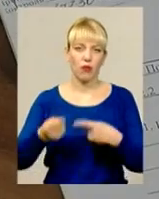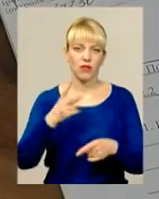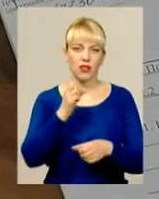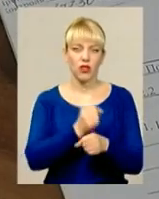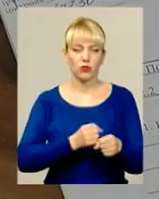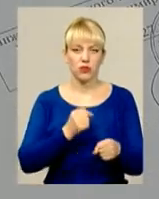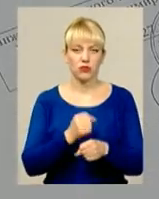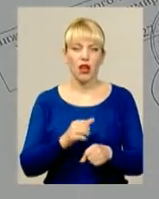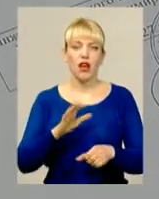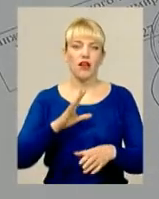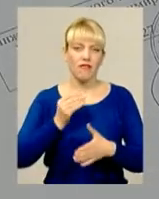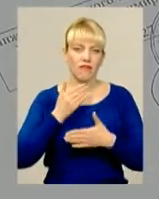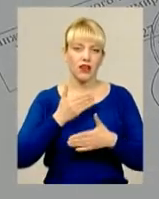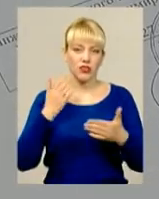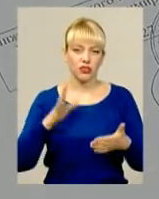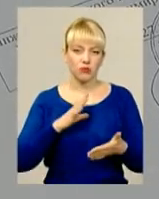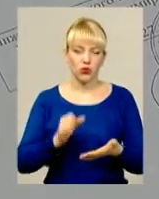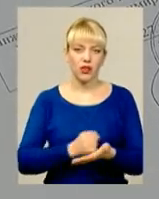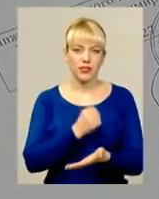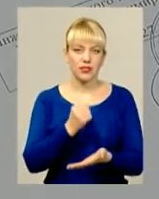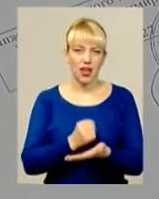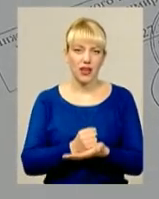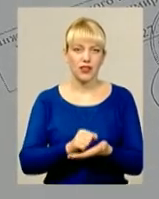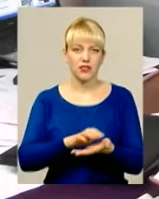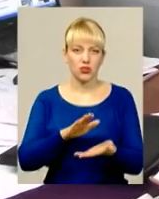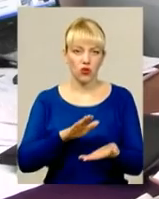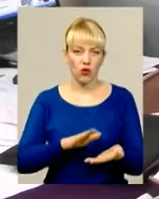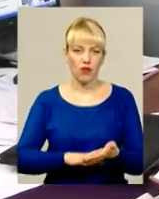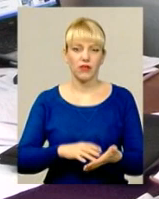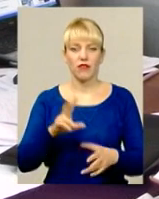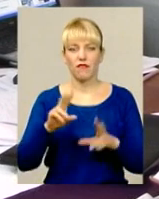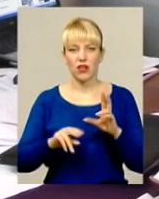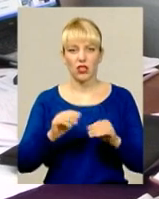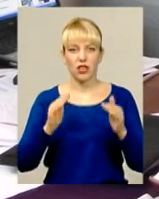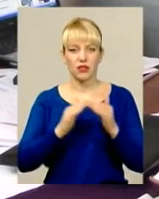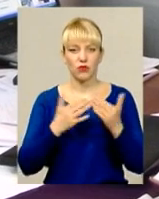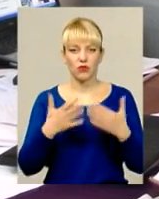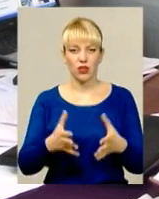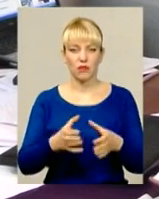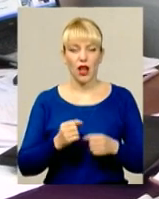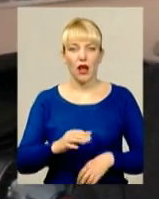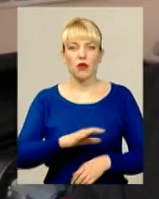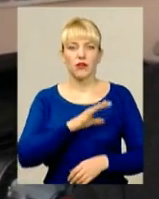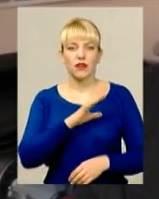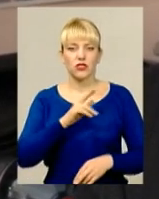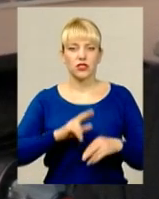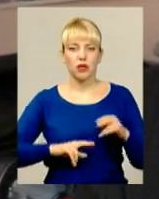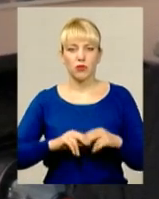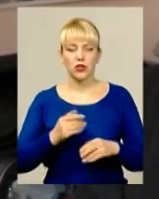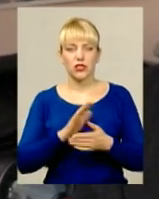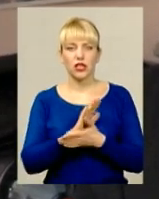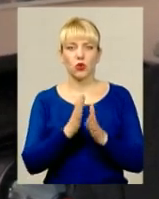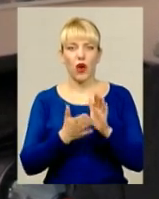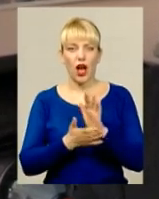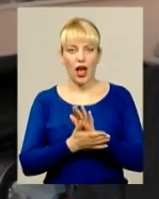була зареєстрована. Ну і об'єкт вважається на сьогодній прийнятим. А от колишній забудовник впевнений, ситуація навколо будівлі